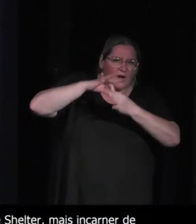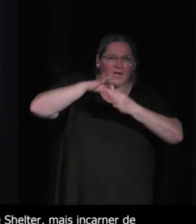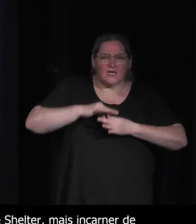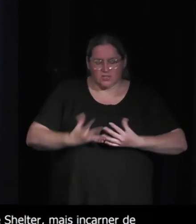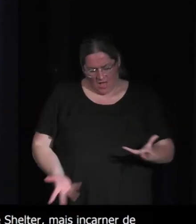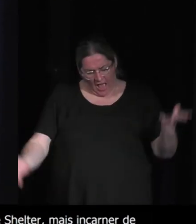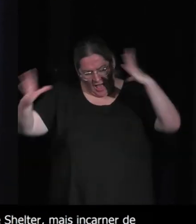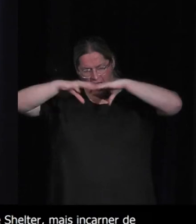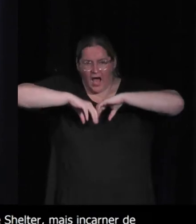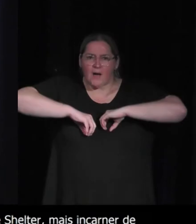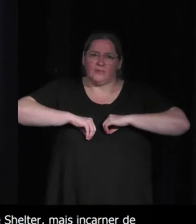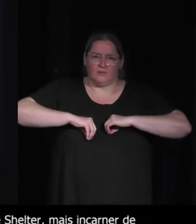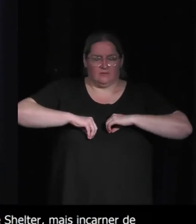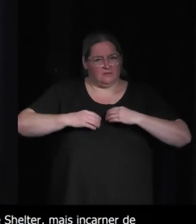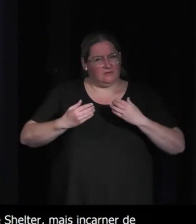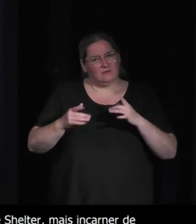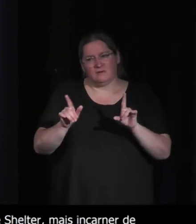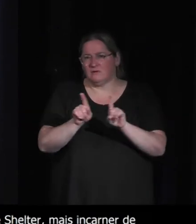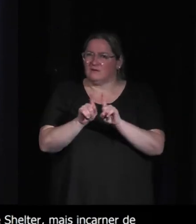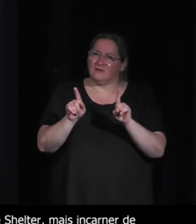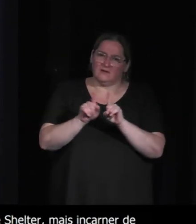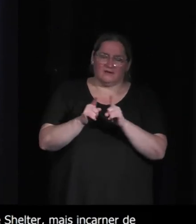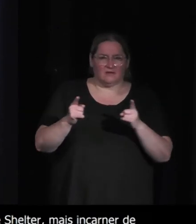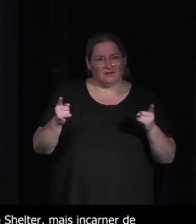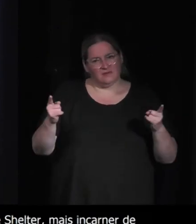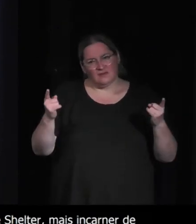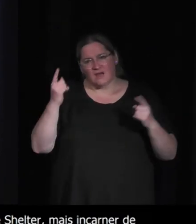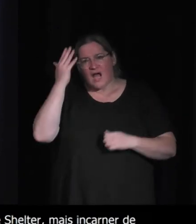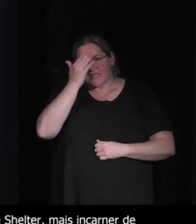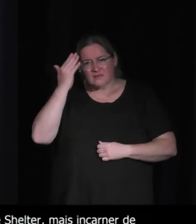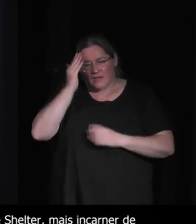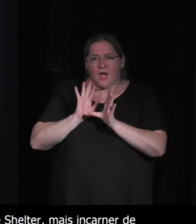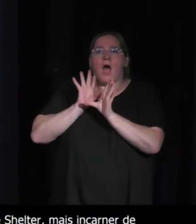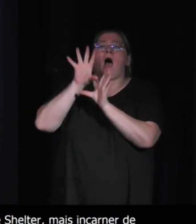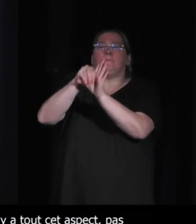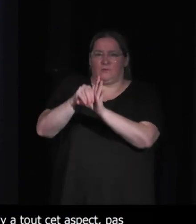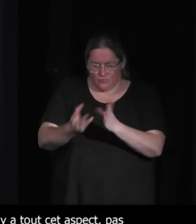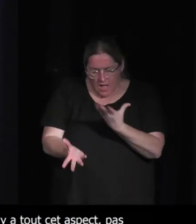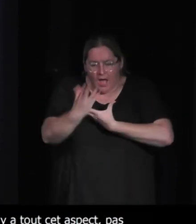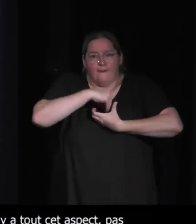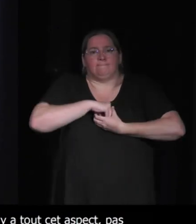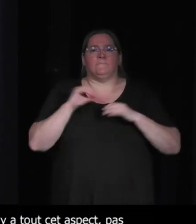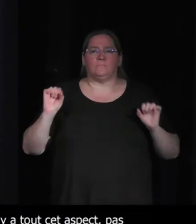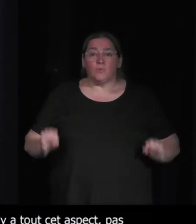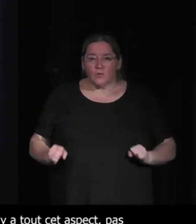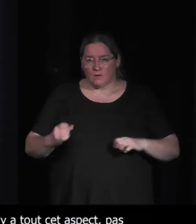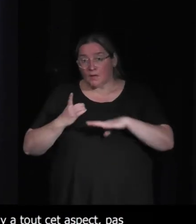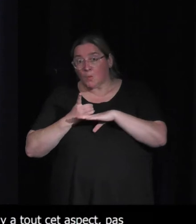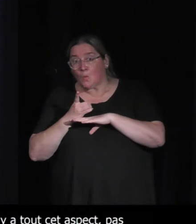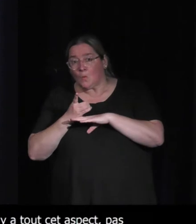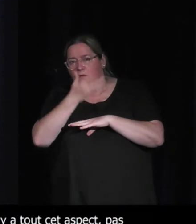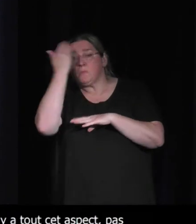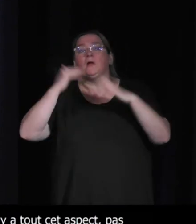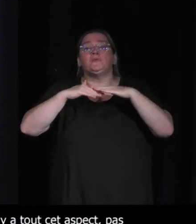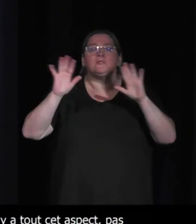on va rentrer dans un animal pour l'utiliser en tant qu'animal alors je ne sais pas jusqu'où ils vont aller je ne pas exactement